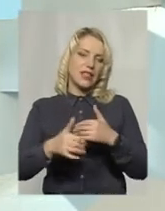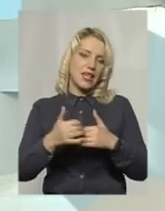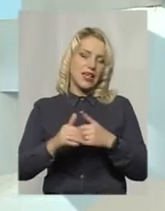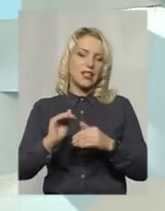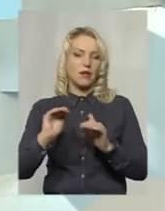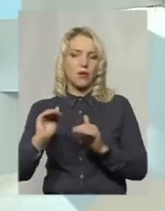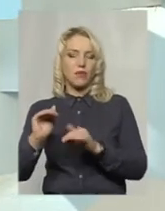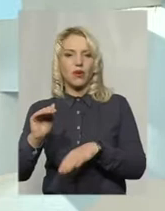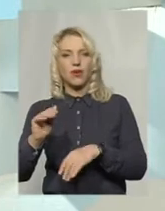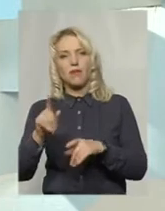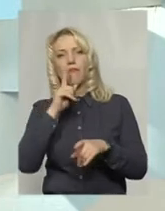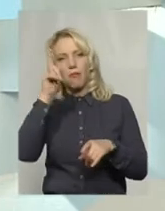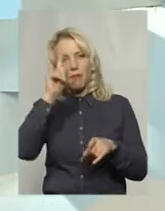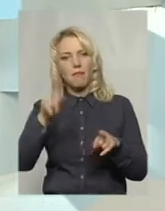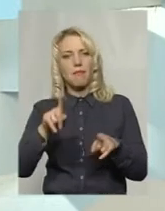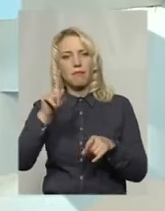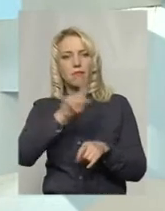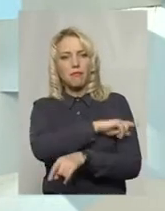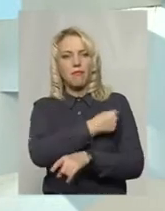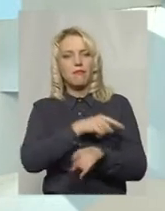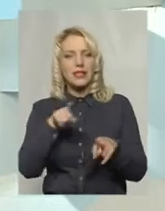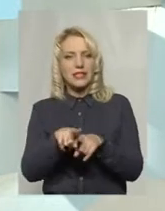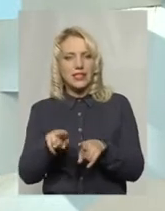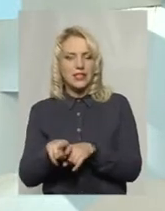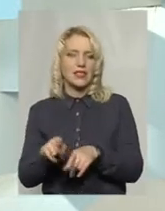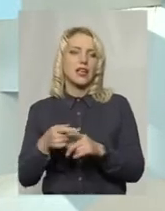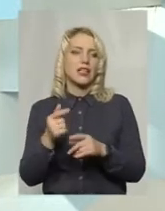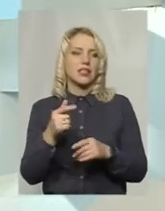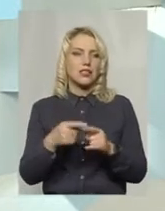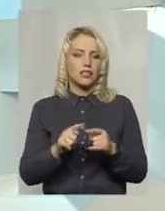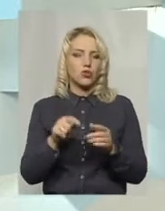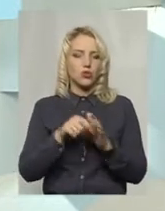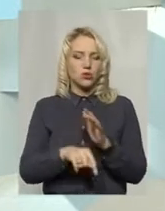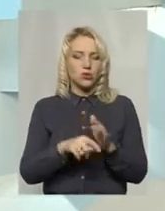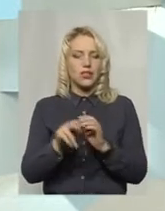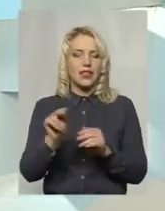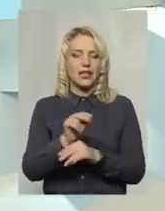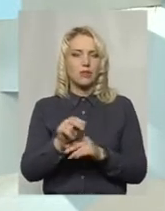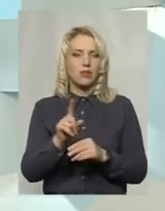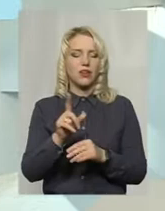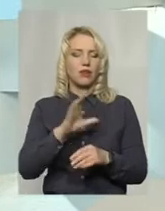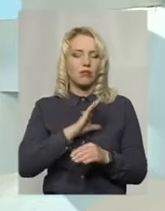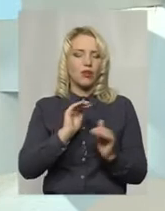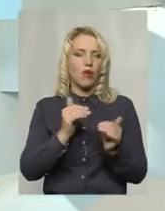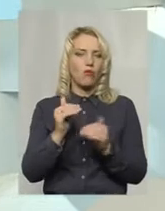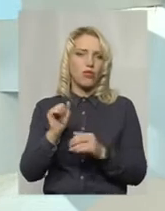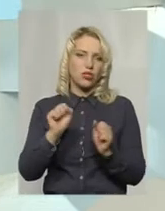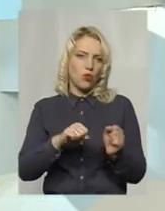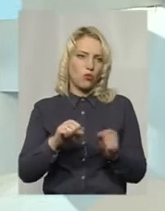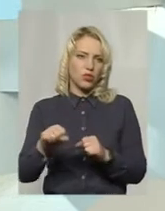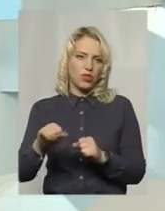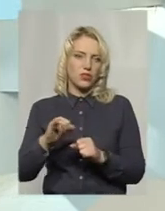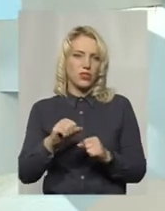медичного персоналу. Особливо це стосується інтенсивної терапії, яка, на жаль, в диспенсері тривалий час була дуже обмежена в можливостях,